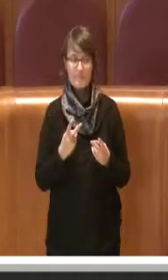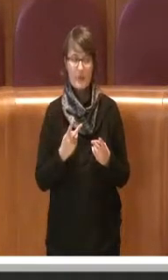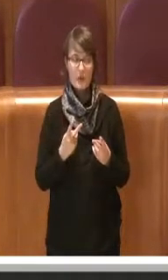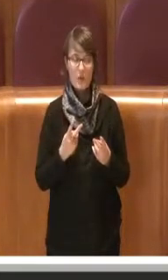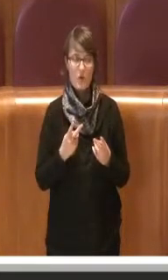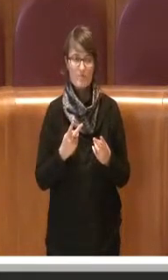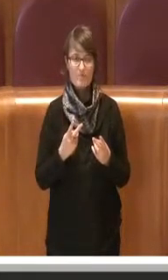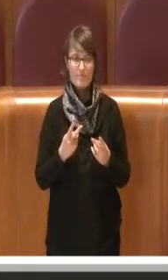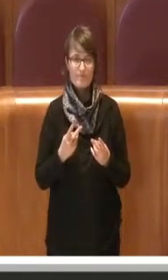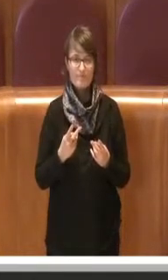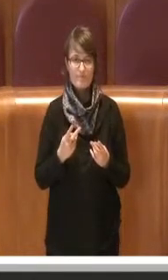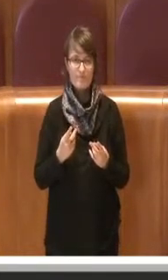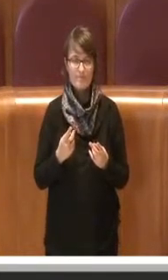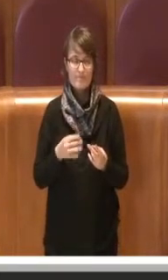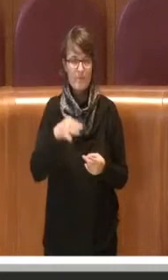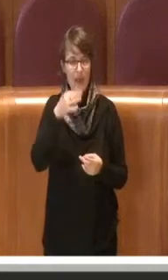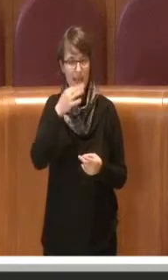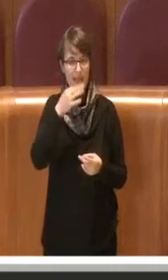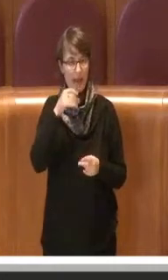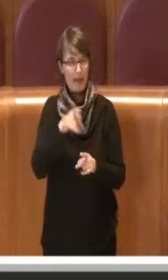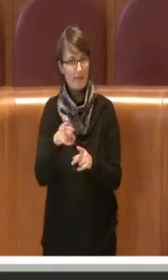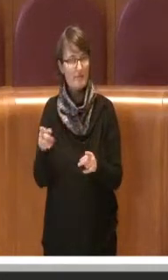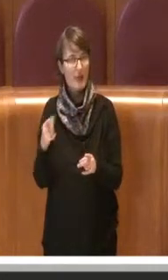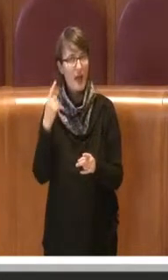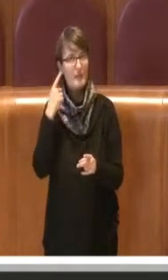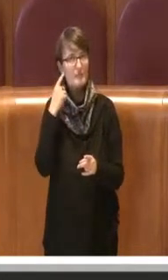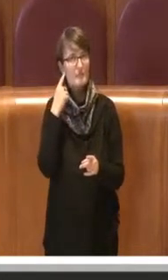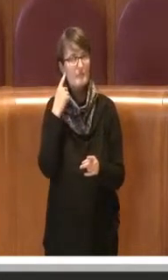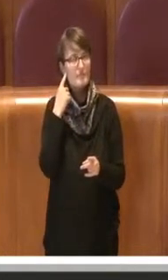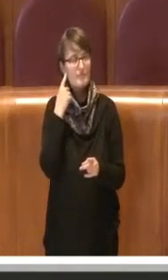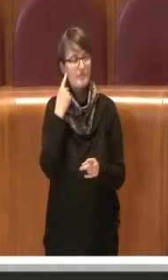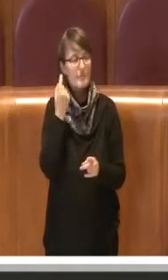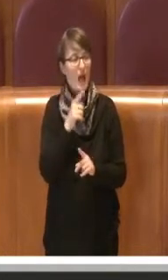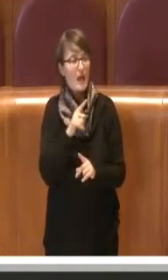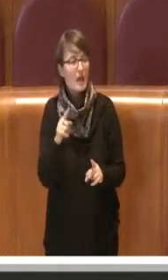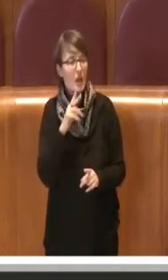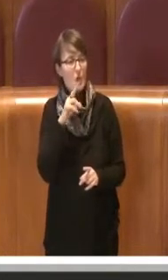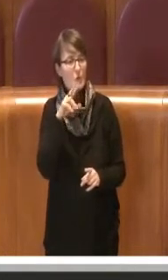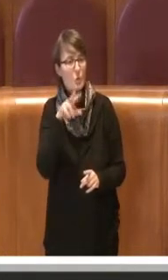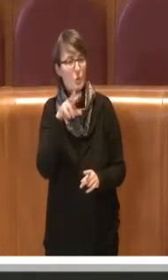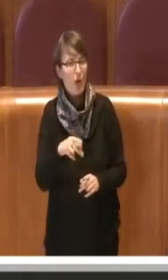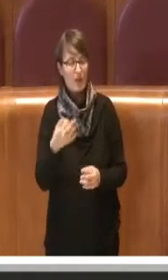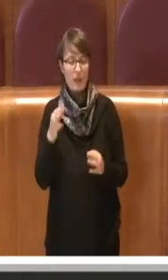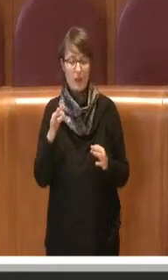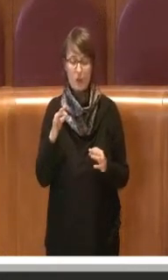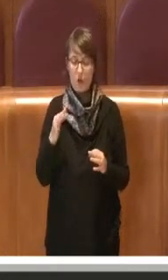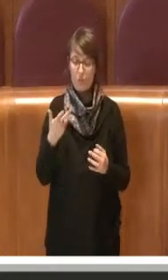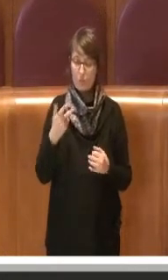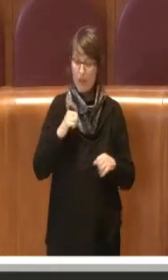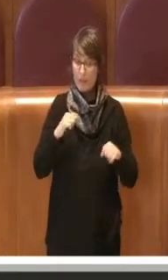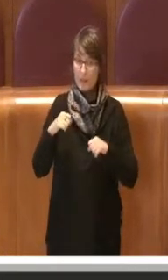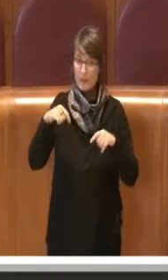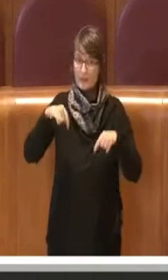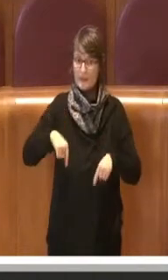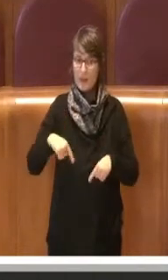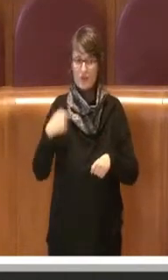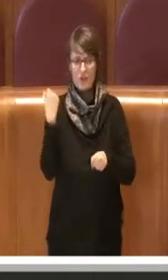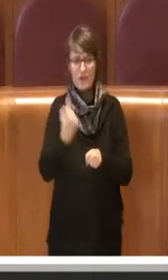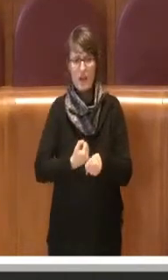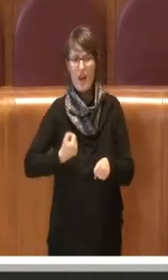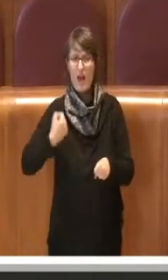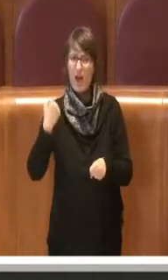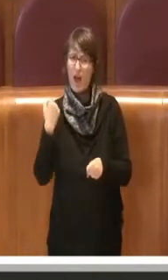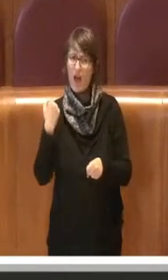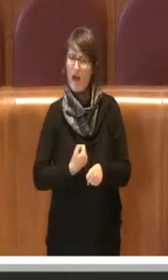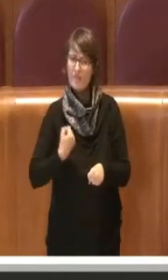è stato citato il grande lavoro che ha fatto questa amministrazione sulla legalità e